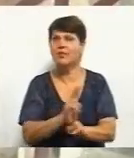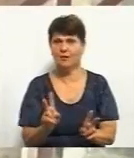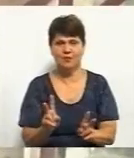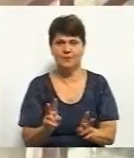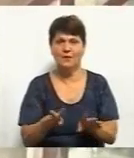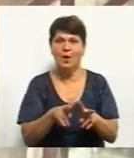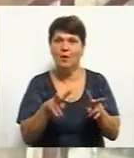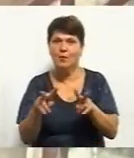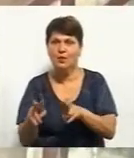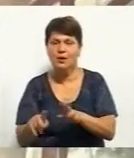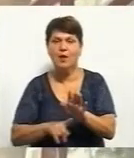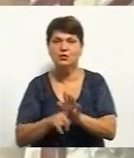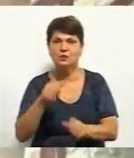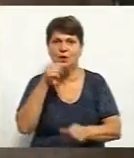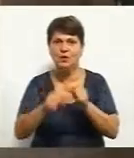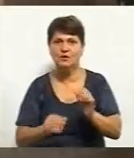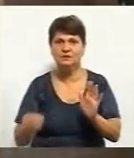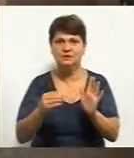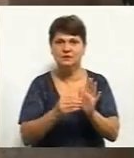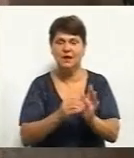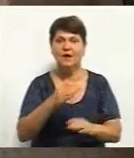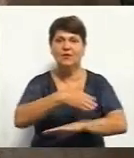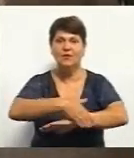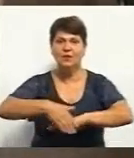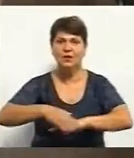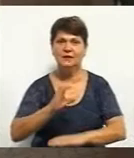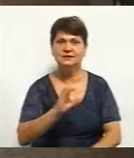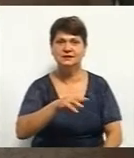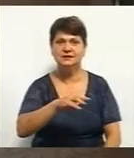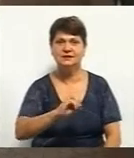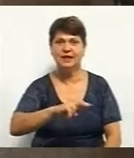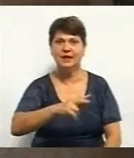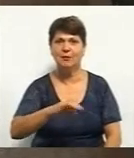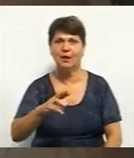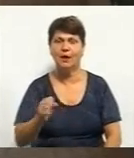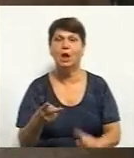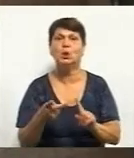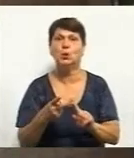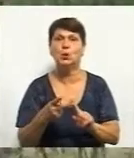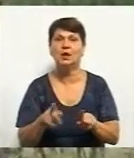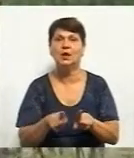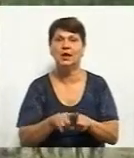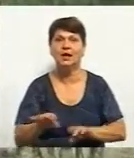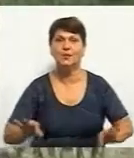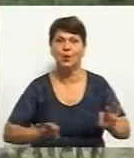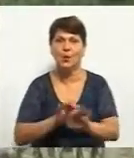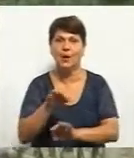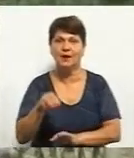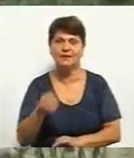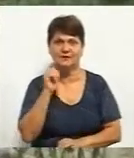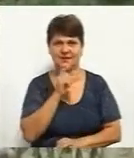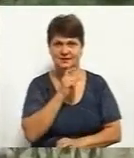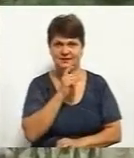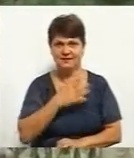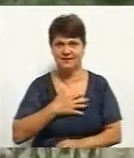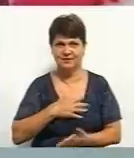Подібну конструкцію на початку року встановили по вулиці Стельмах, а це другий такий проєкт у Вінниці. Руслана Ткачук, Ігор Самчук, новини